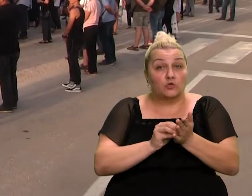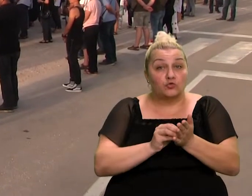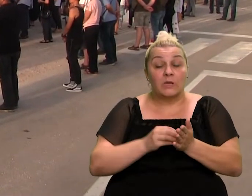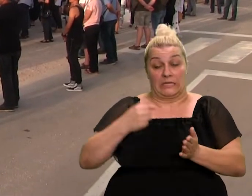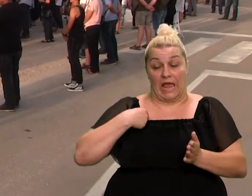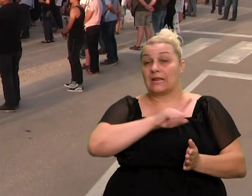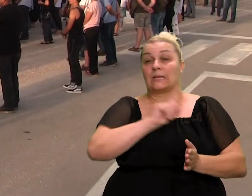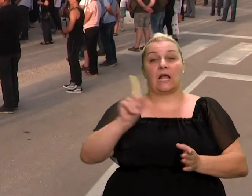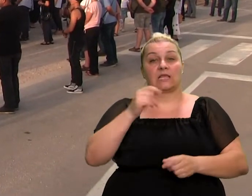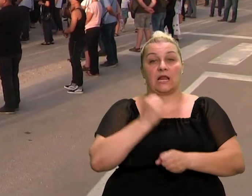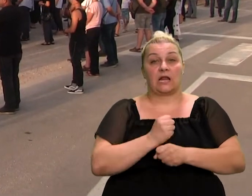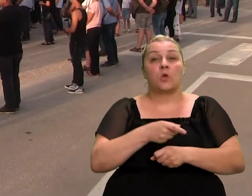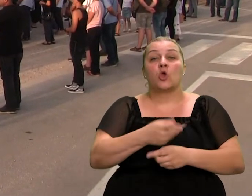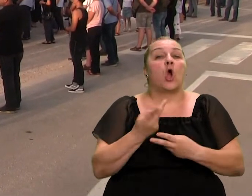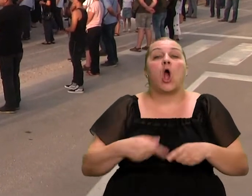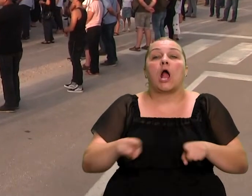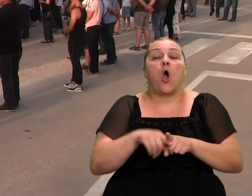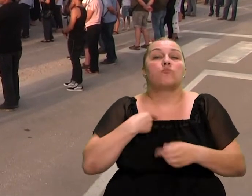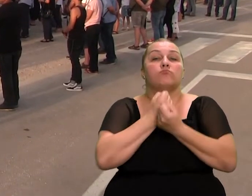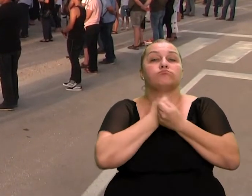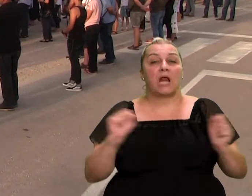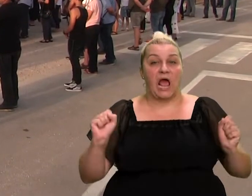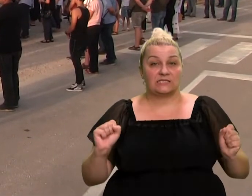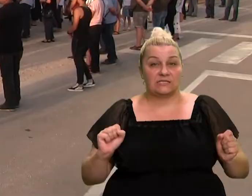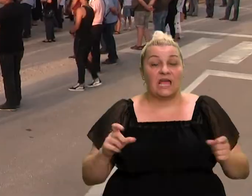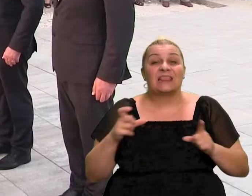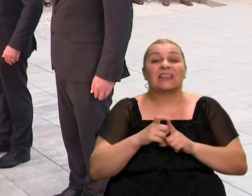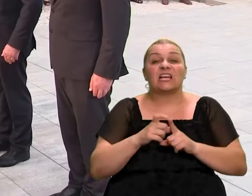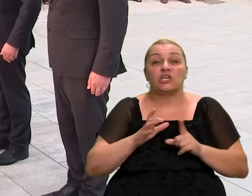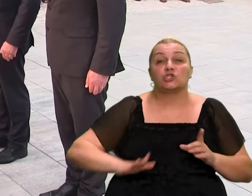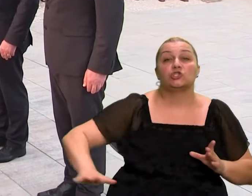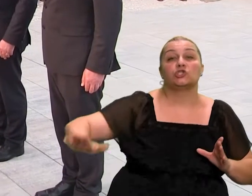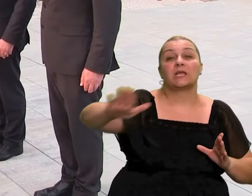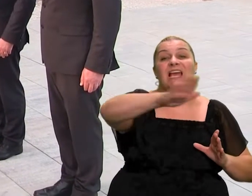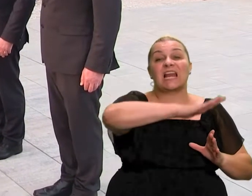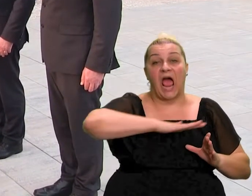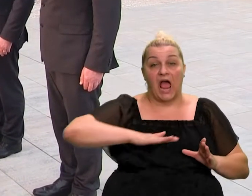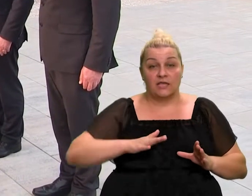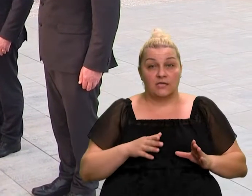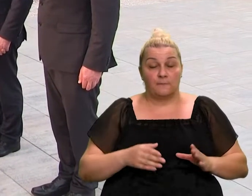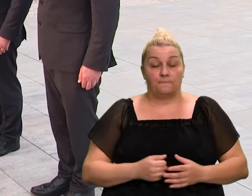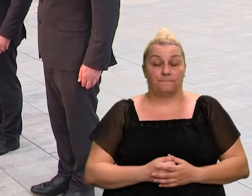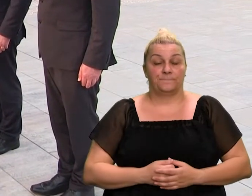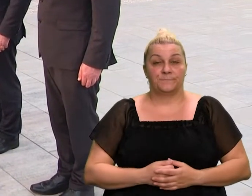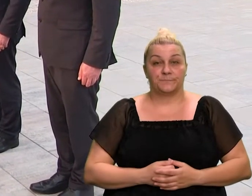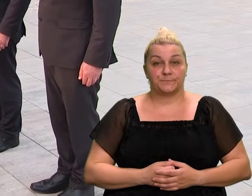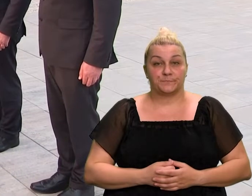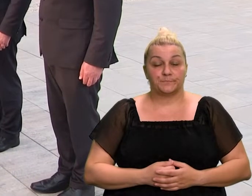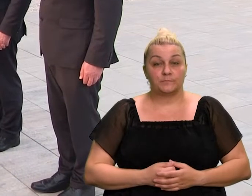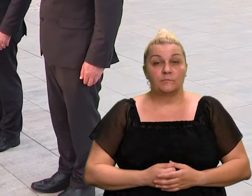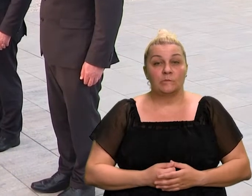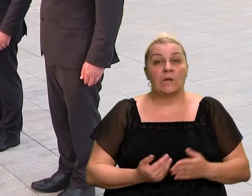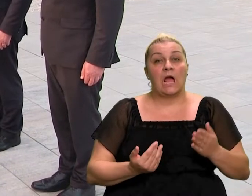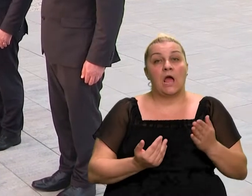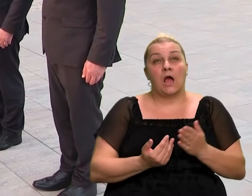i za sve sudionike, i za Miljevački kraj, Drniški kraj, općento, ali i za cilu Hrvatsku, jer ako vratimo malo nazad,